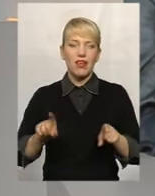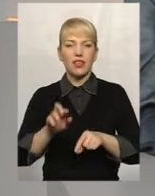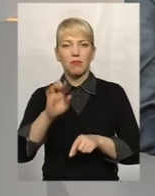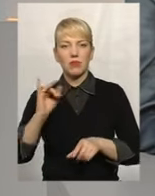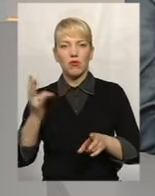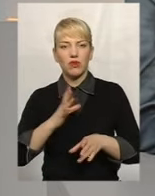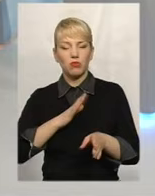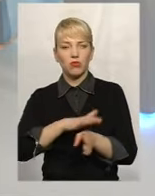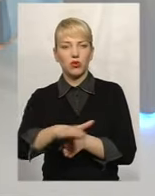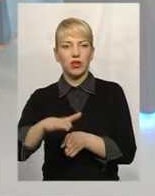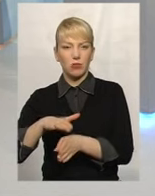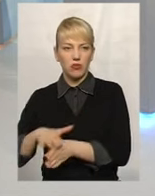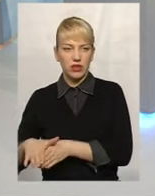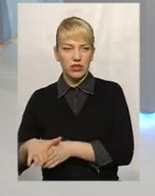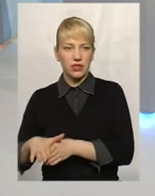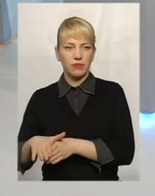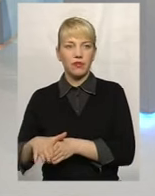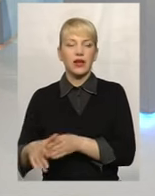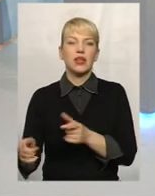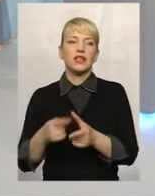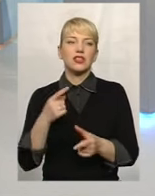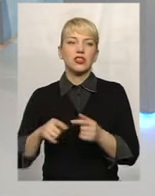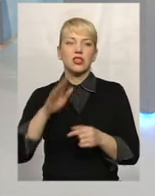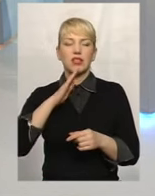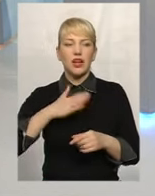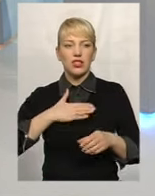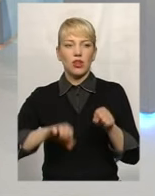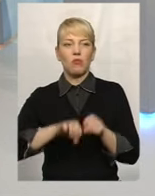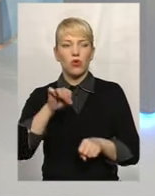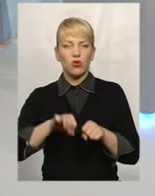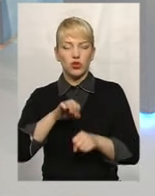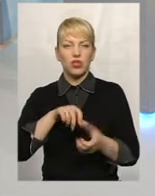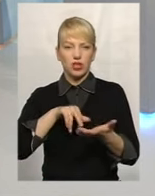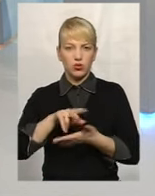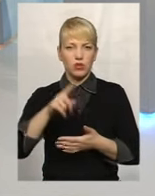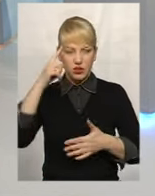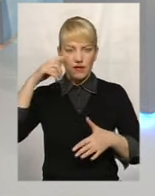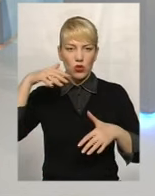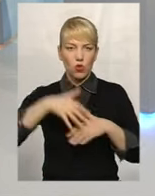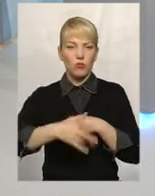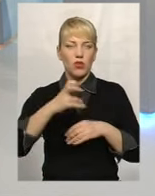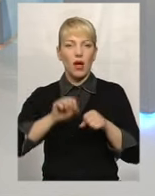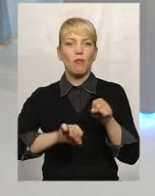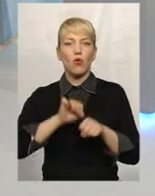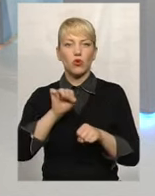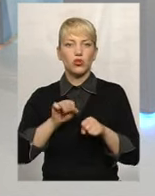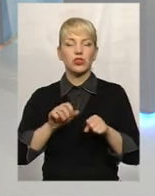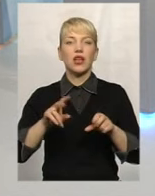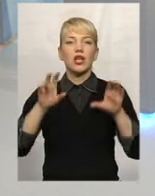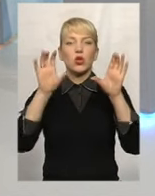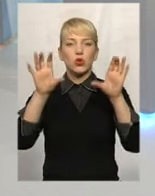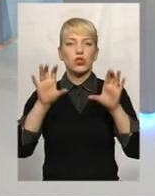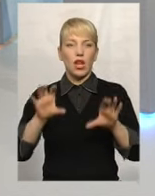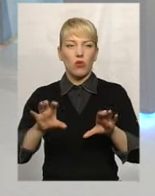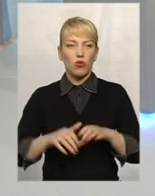дотримуватися. Чи наші порушники йдуть свідомо на порушення трудового законодавства?